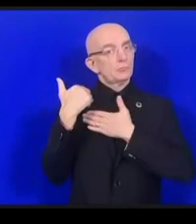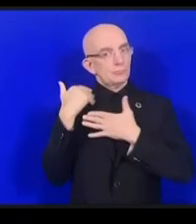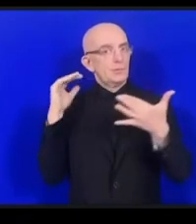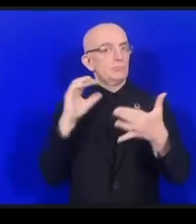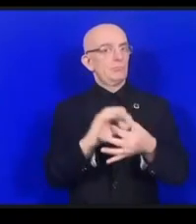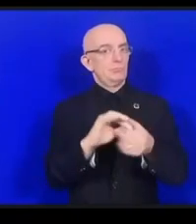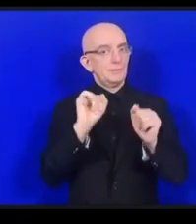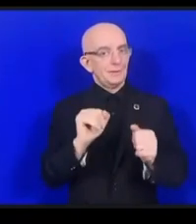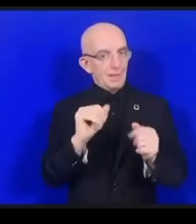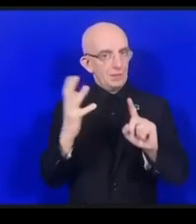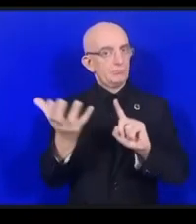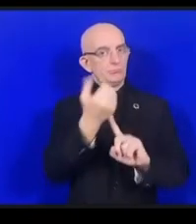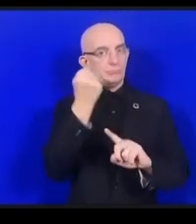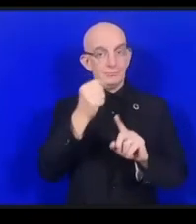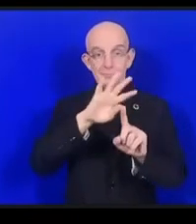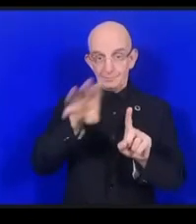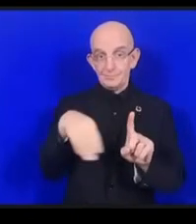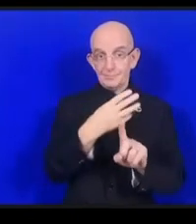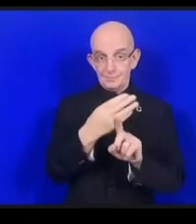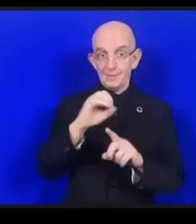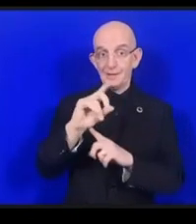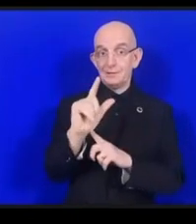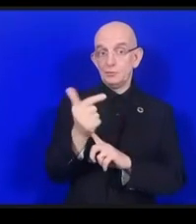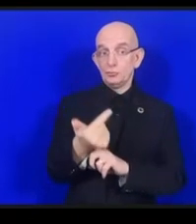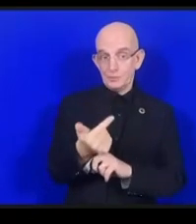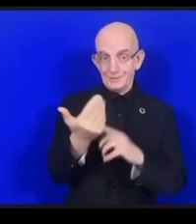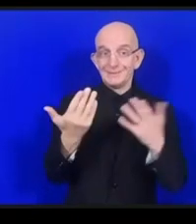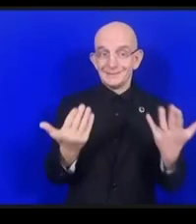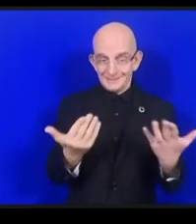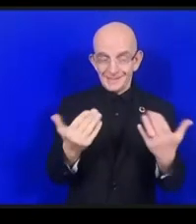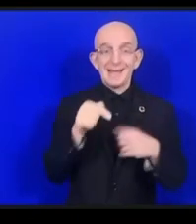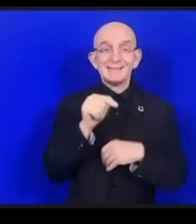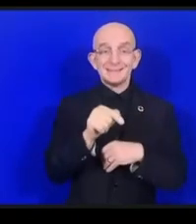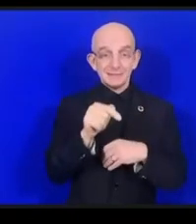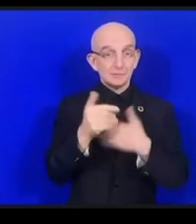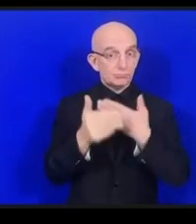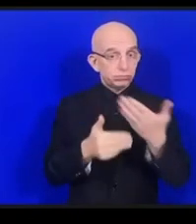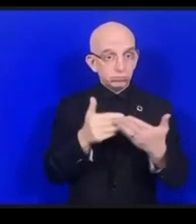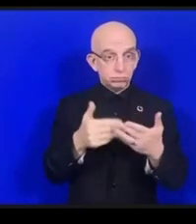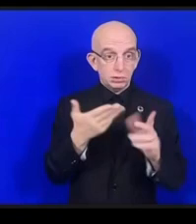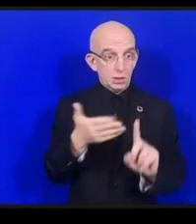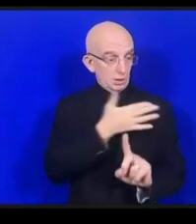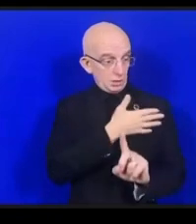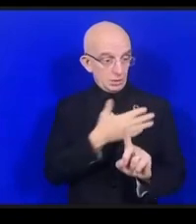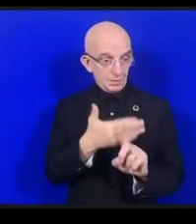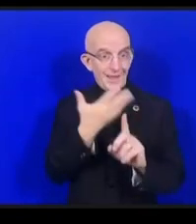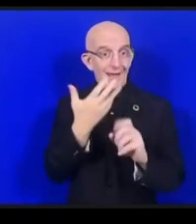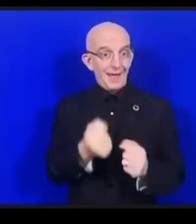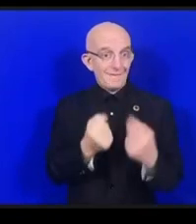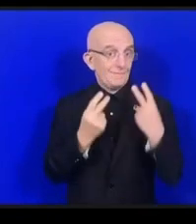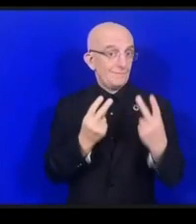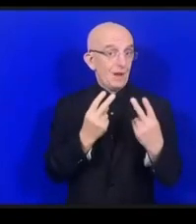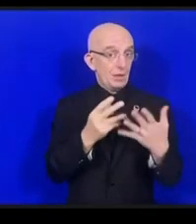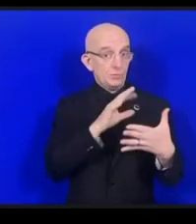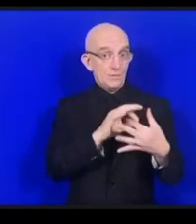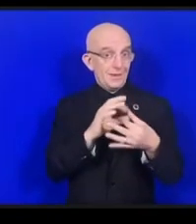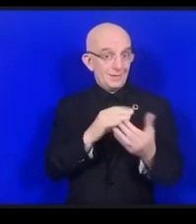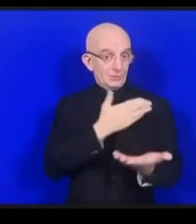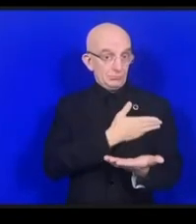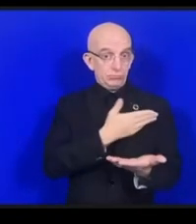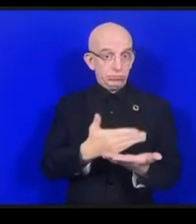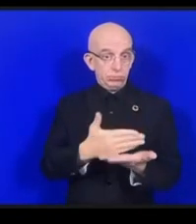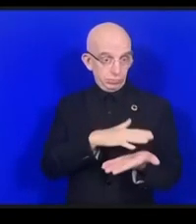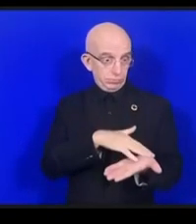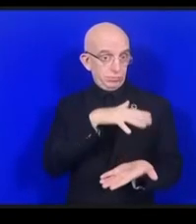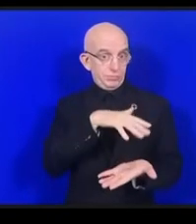推進しようとしているんですけれどもより強いより目標にのっとった構造化されたアプローチを